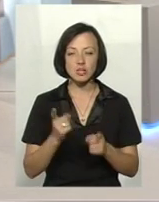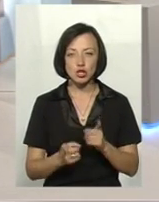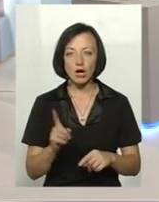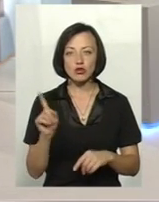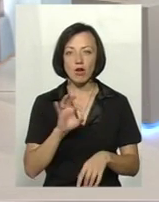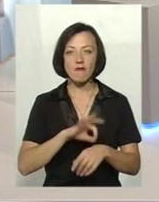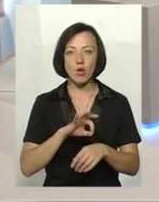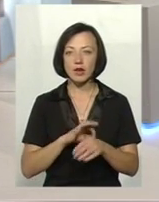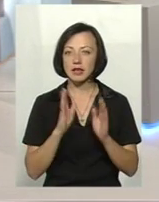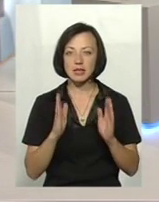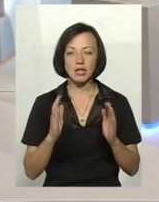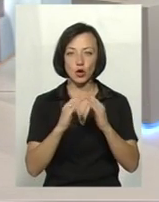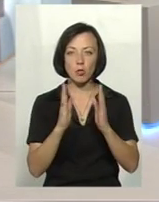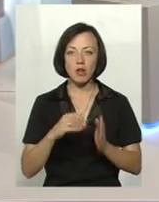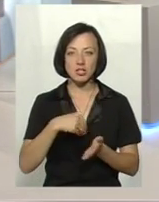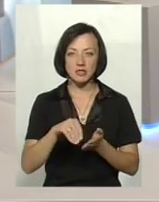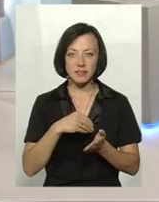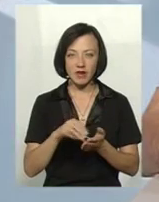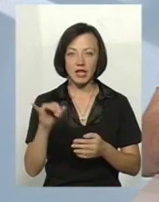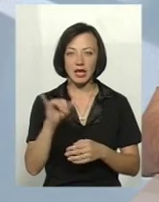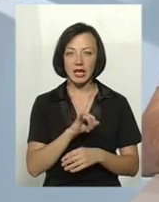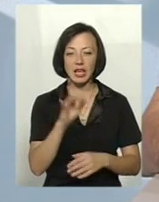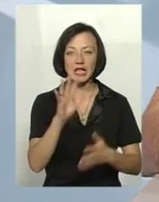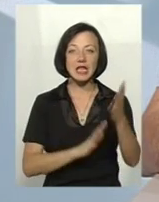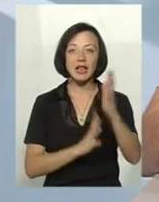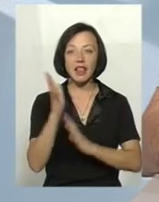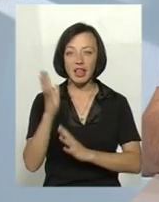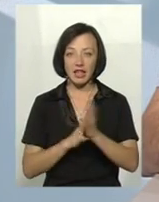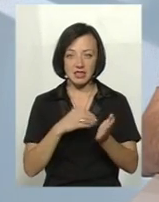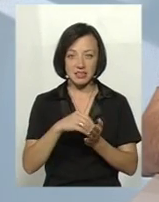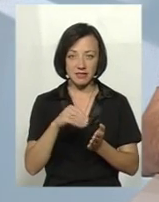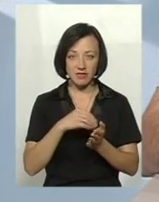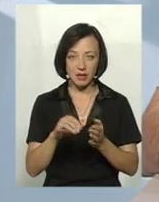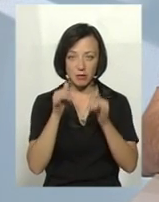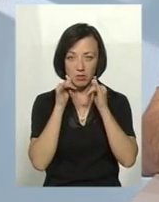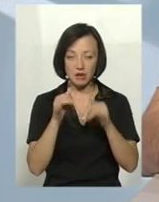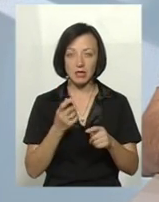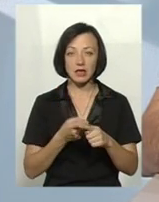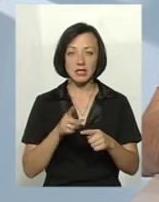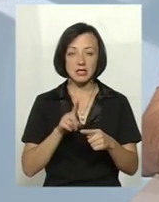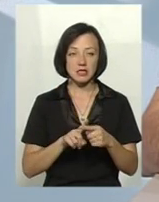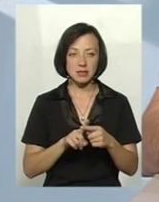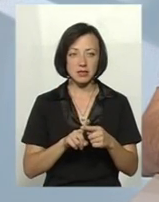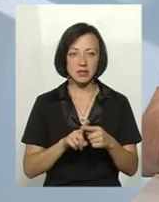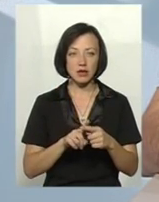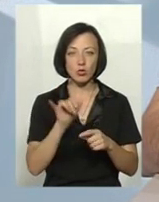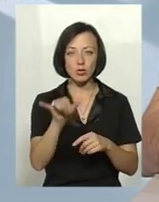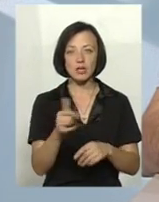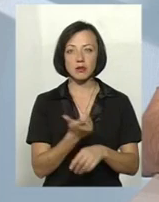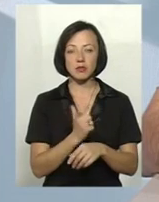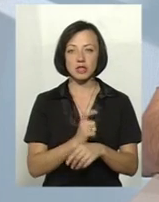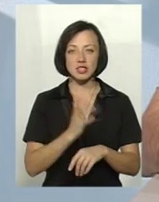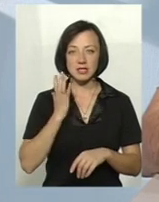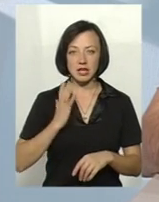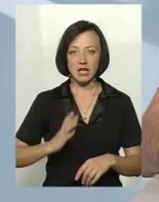хворіють не тільки домашні свині, але й дикі свині, а дикі свині, відповідно, в них більш свійкий